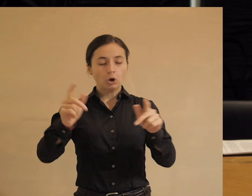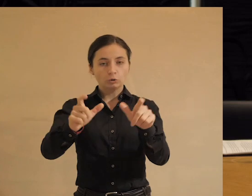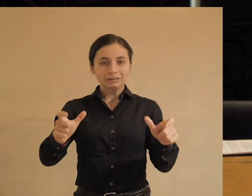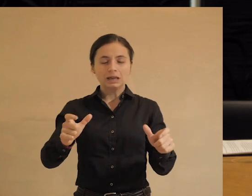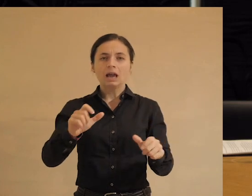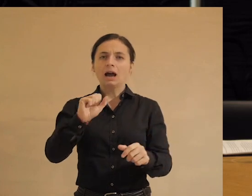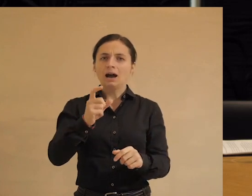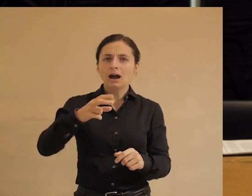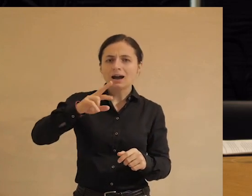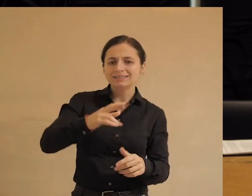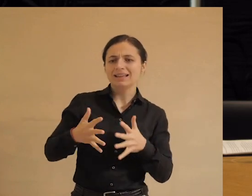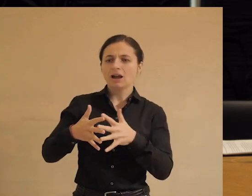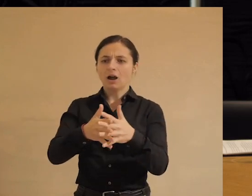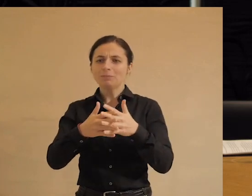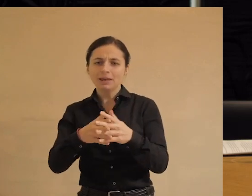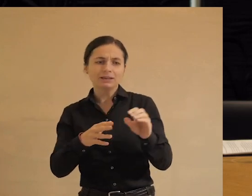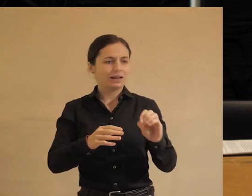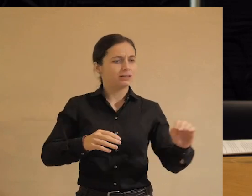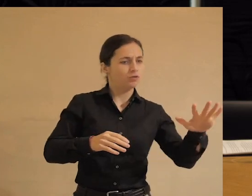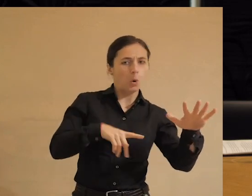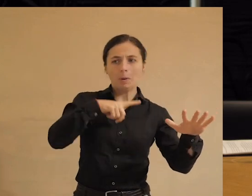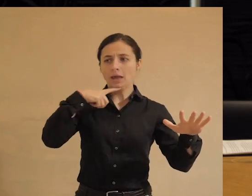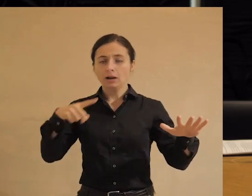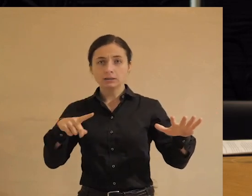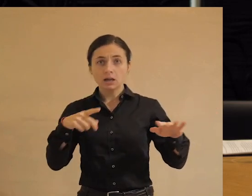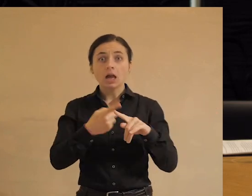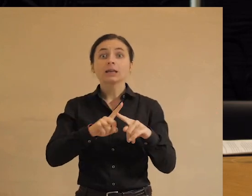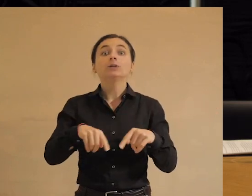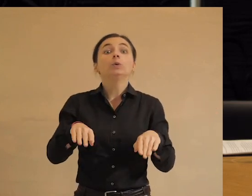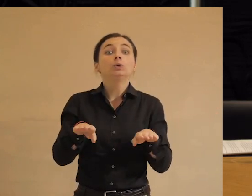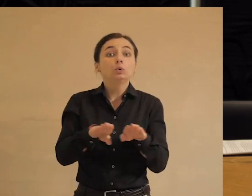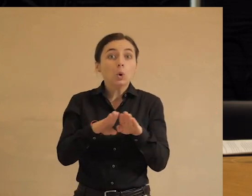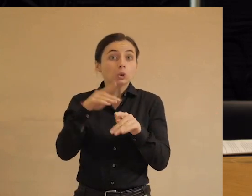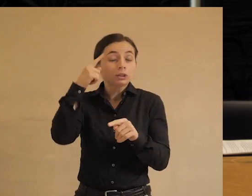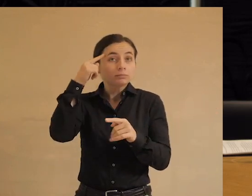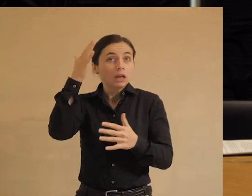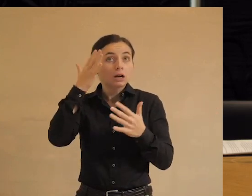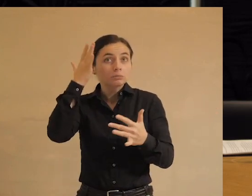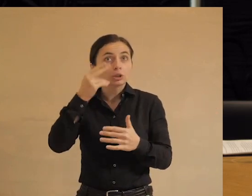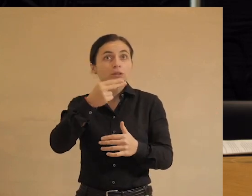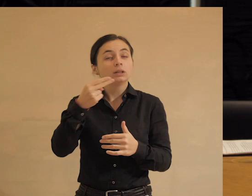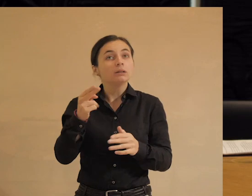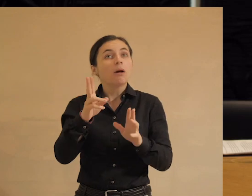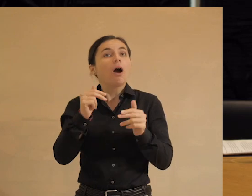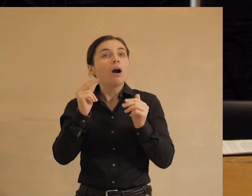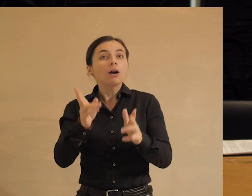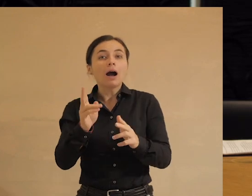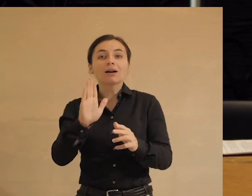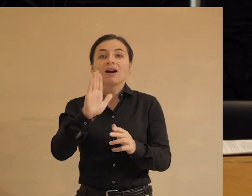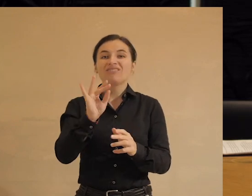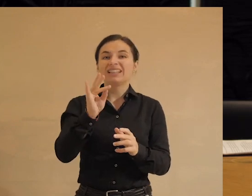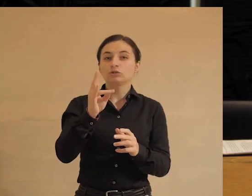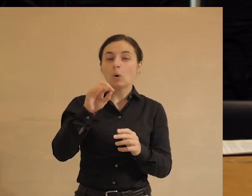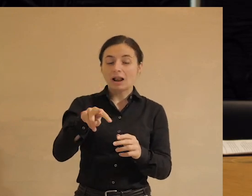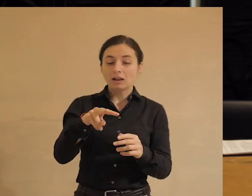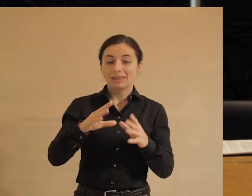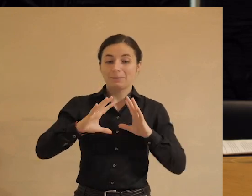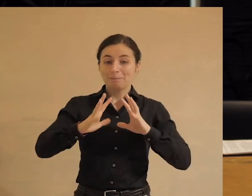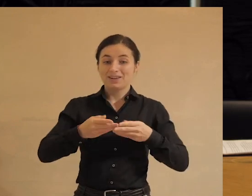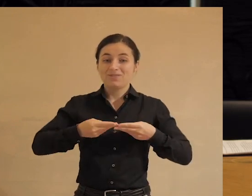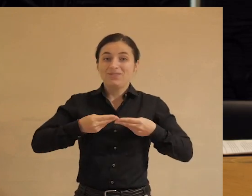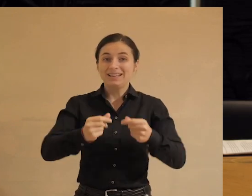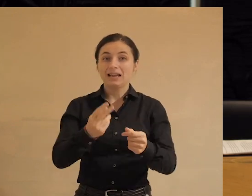Азии, из Америки, из Европы, из России, которые тоже размышляли над тем, как виртуальность влияет на